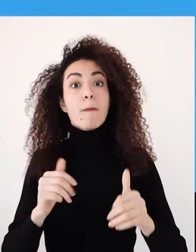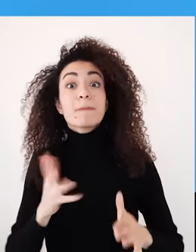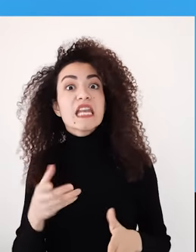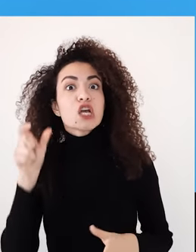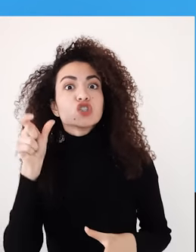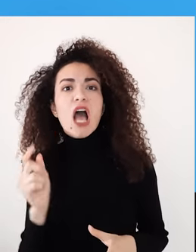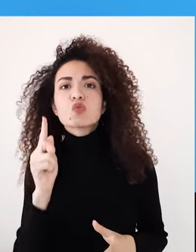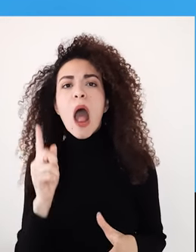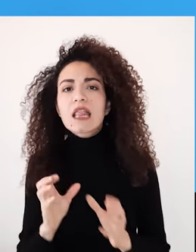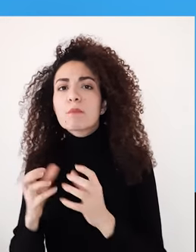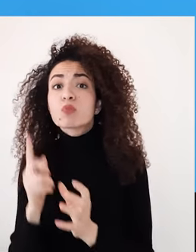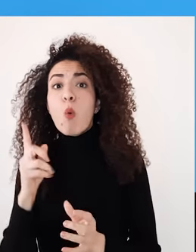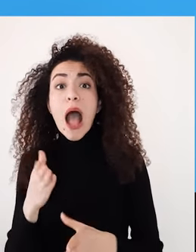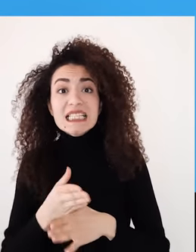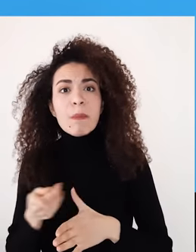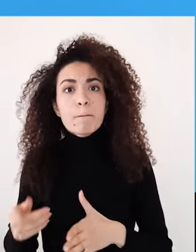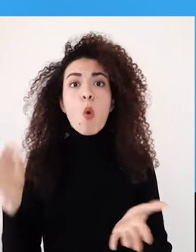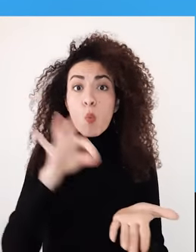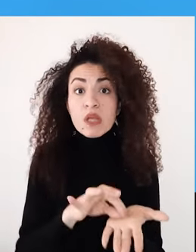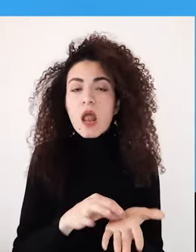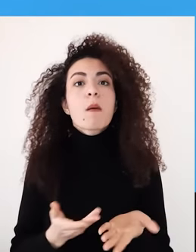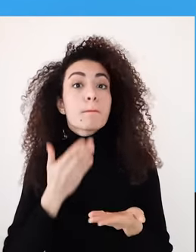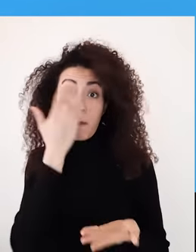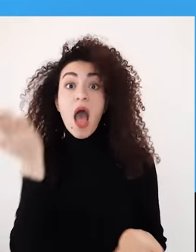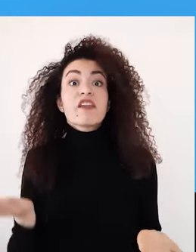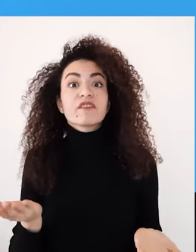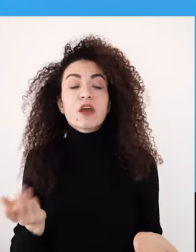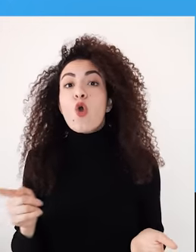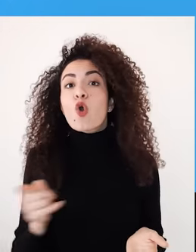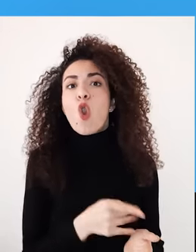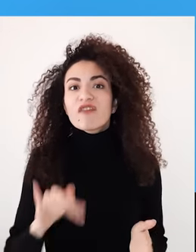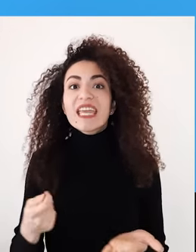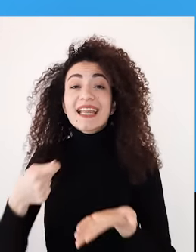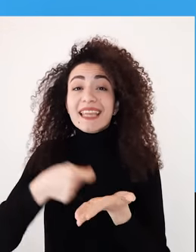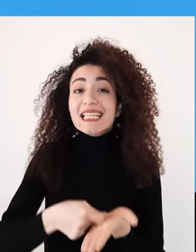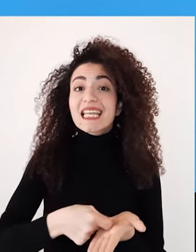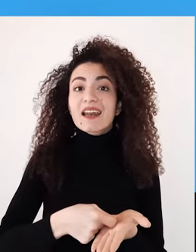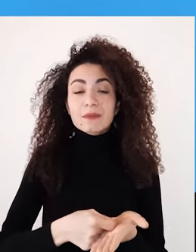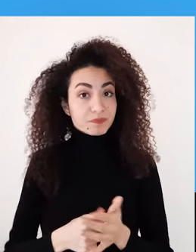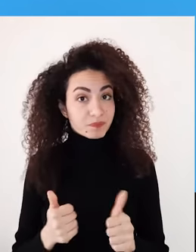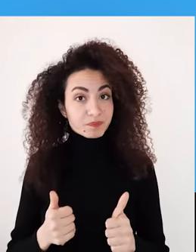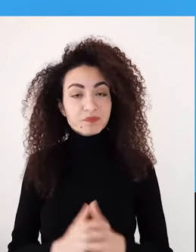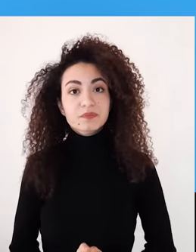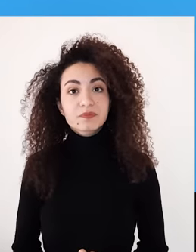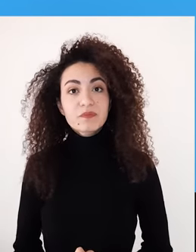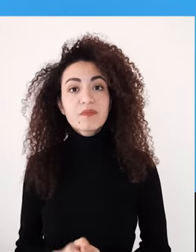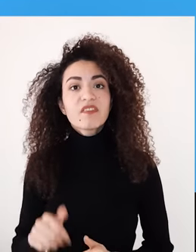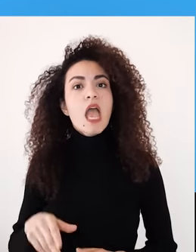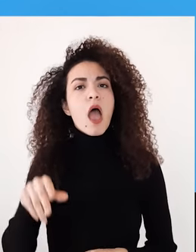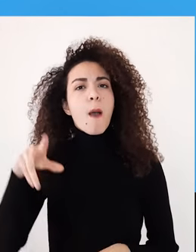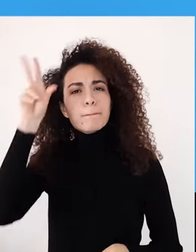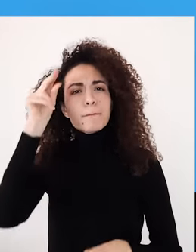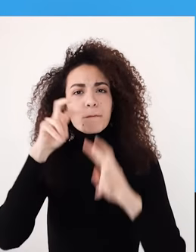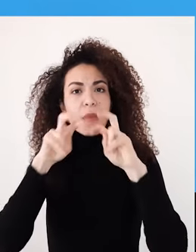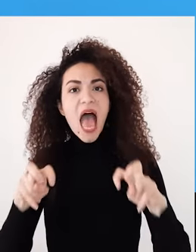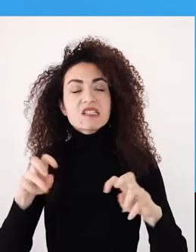ودعم إنه فكرة كيف إنه أجزاء أو أمور صغيرة بتأثر لابد إنه نذكر بعمل الباحث بعلم الطأس ألفرد